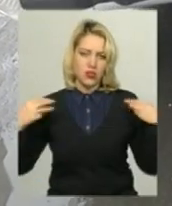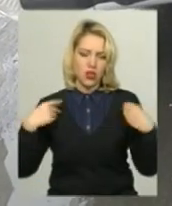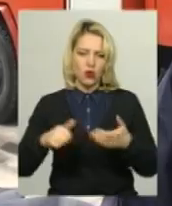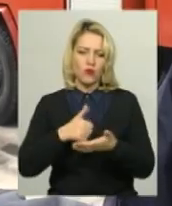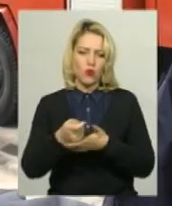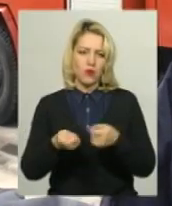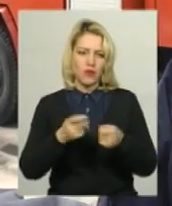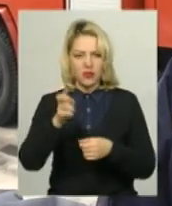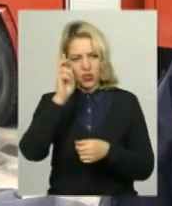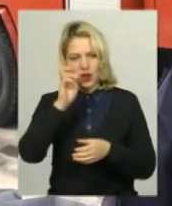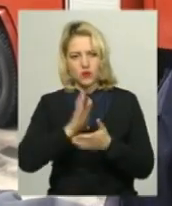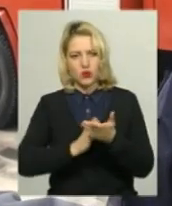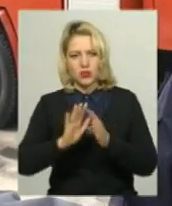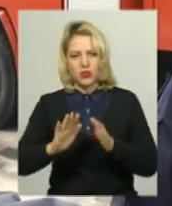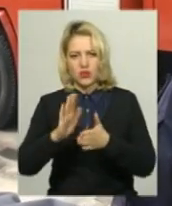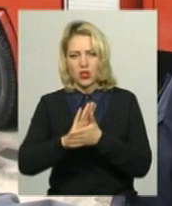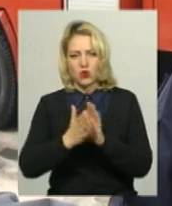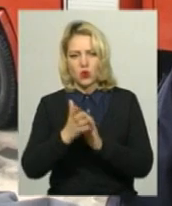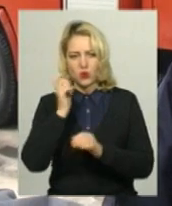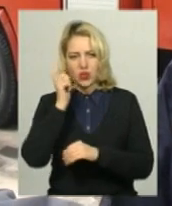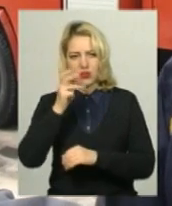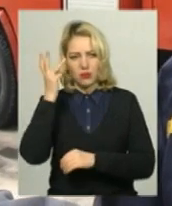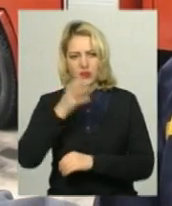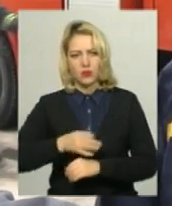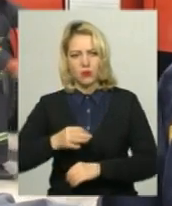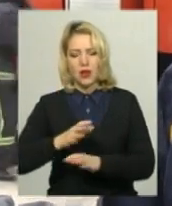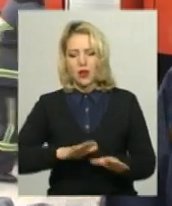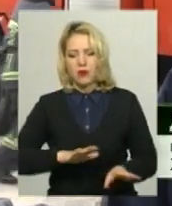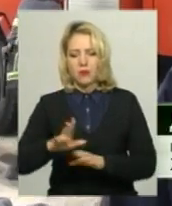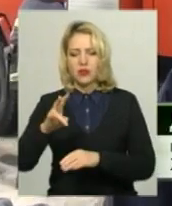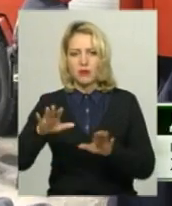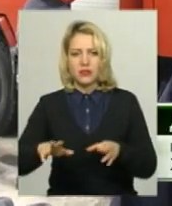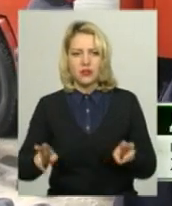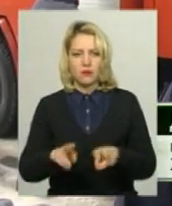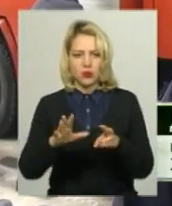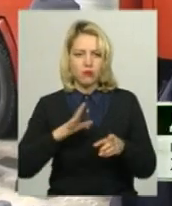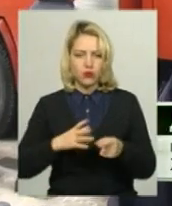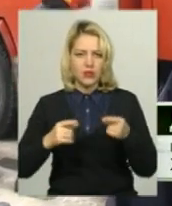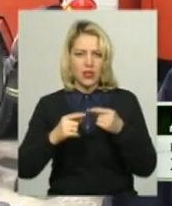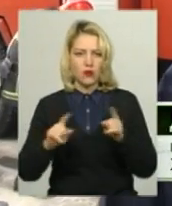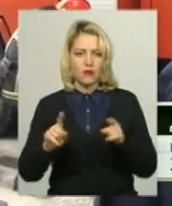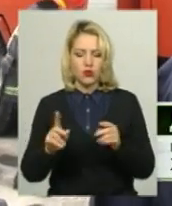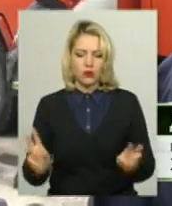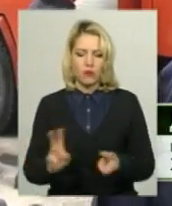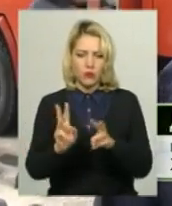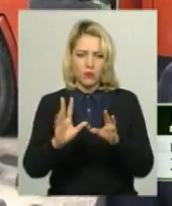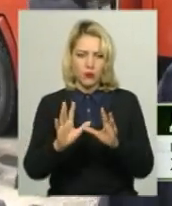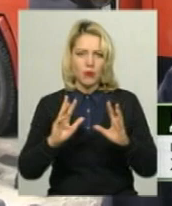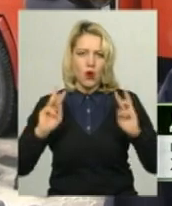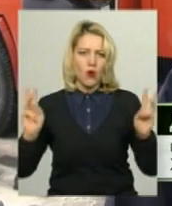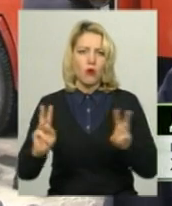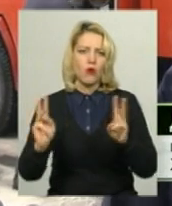Державної служби надзвичайних ситуацій України у Хмельницькій області. При прибутті на місця пожежі було встановлено, що полум'ям охоплено